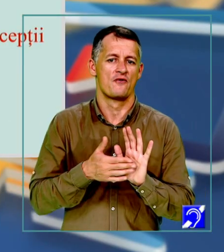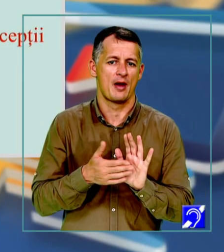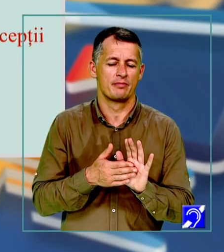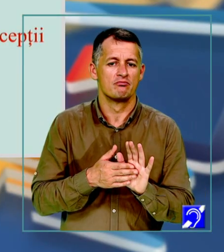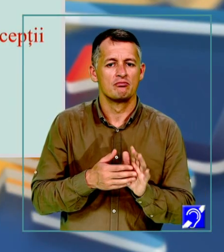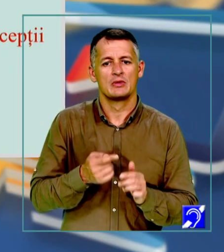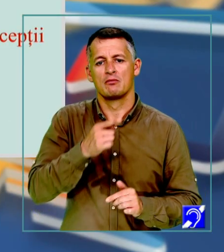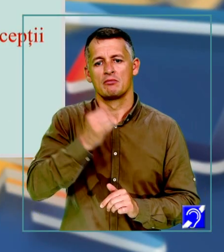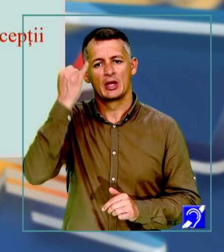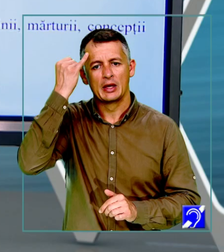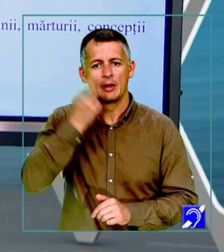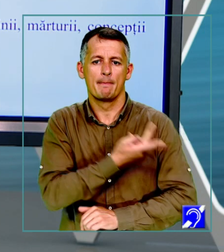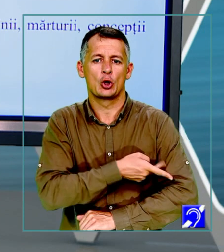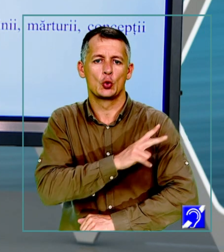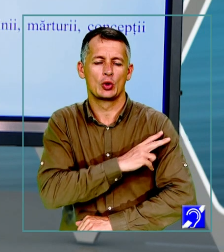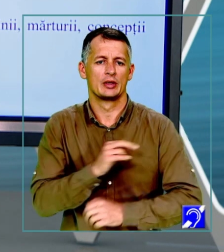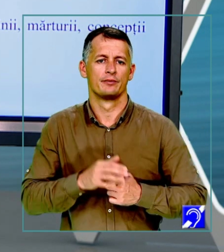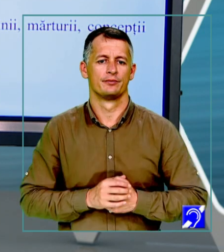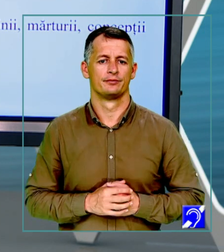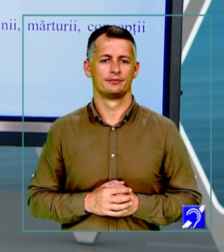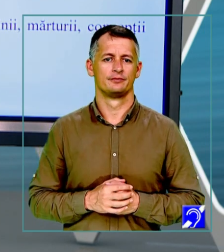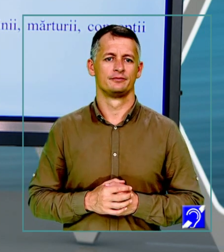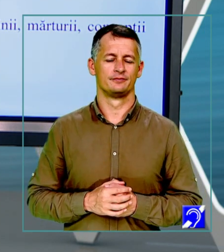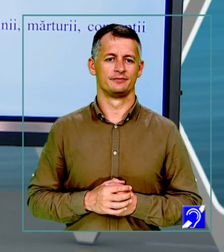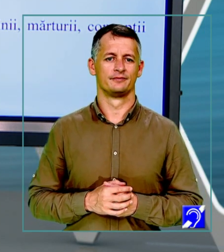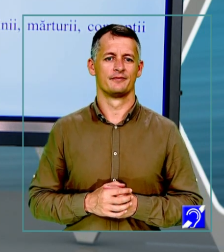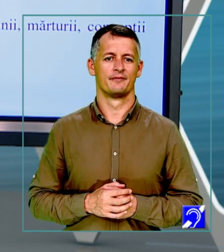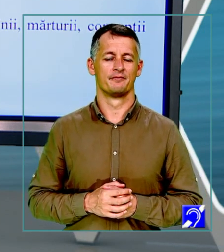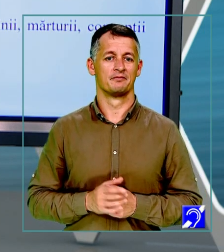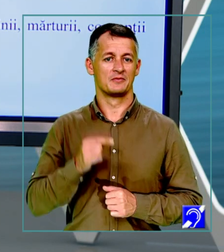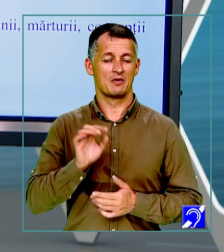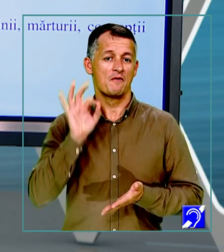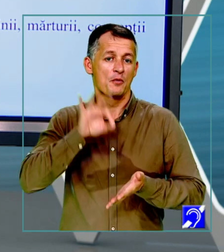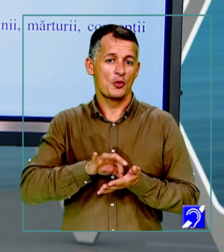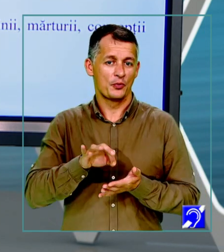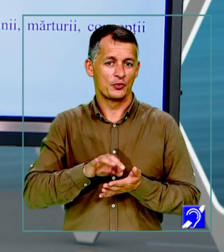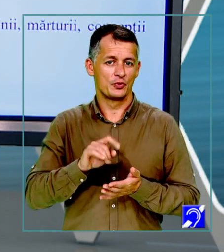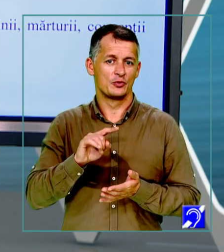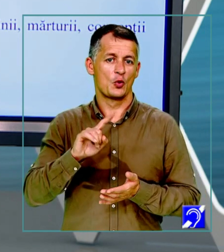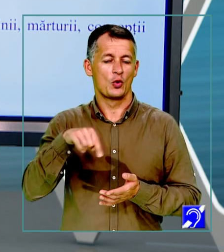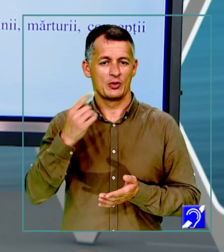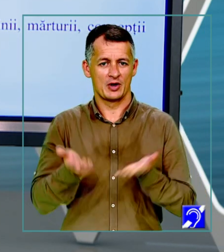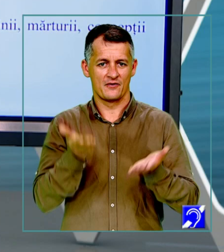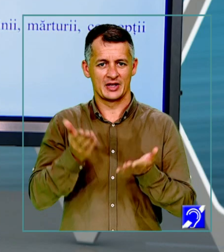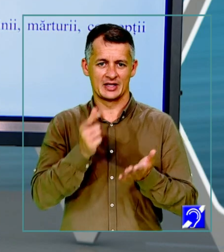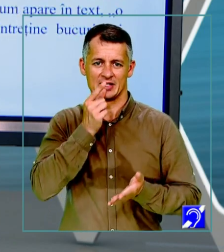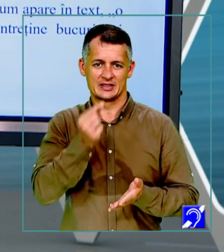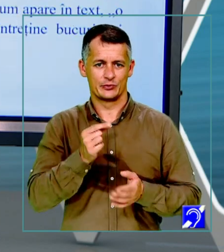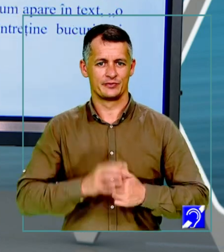sau concepții personale. Ținând cont de aceste strategii, vă propun următoarea variantă de răspuns.